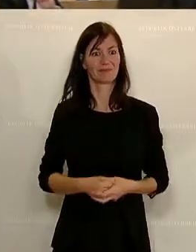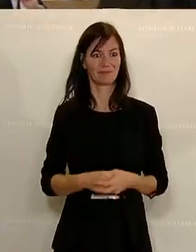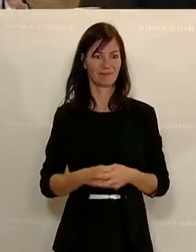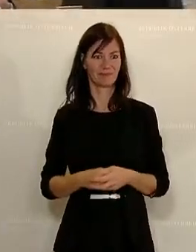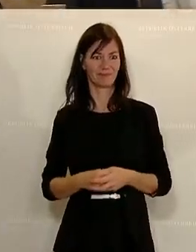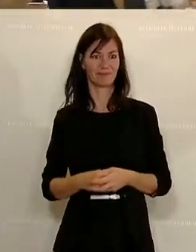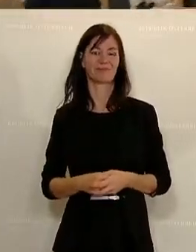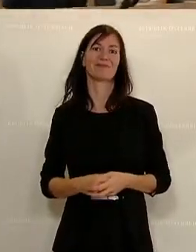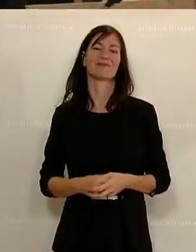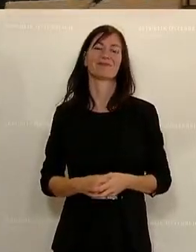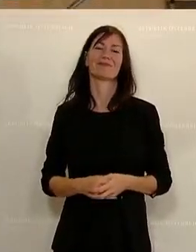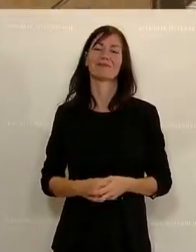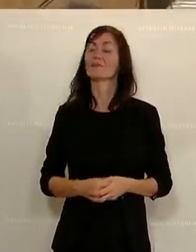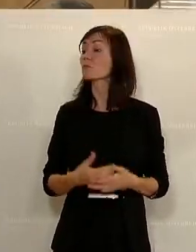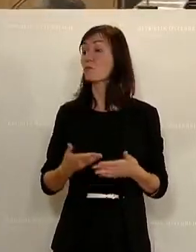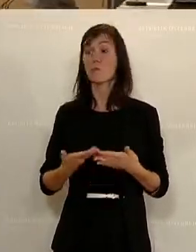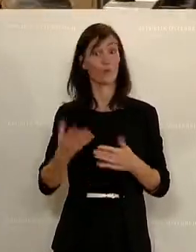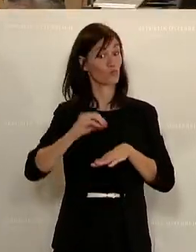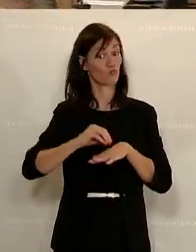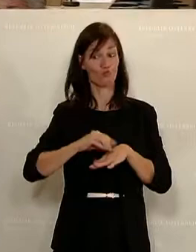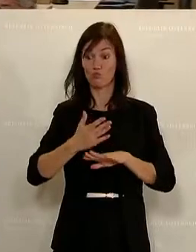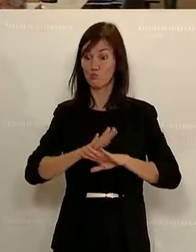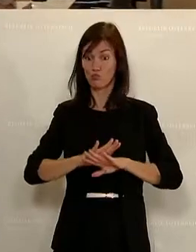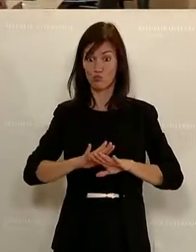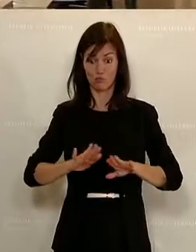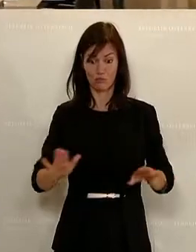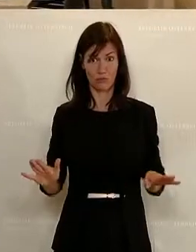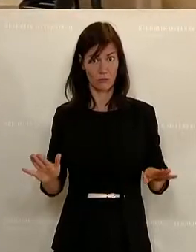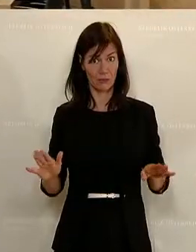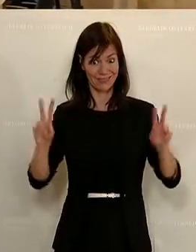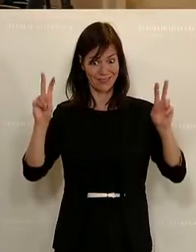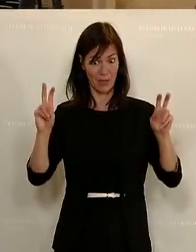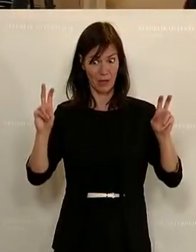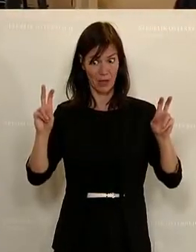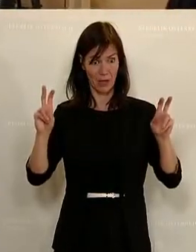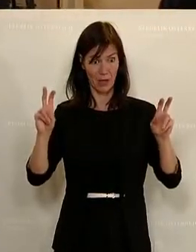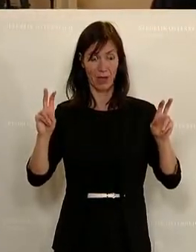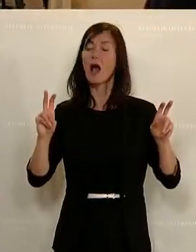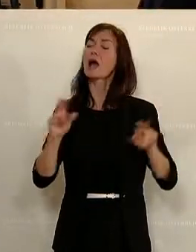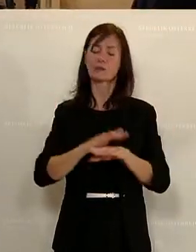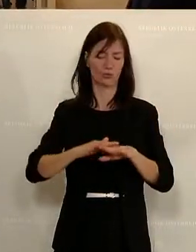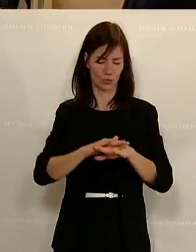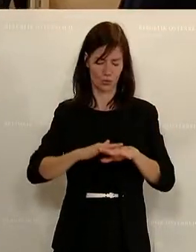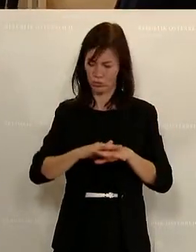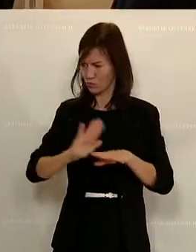Zu Wort ist niemand mehr gemeldet, die... Ah, Entschuldigung,